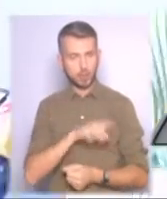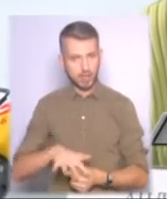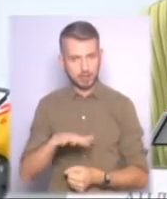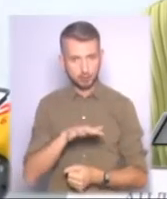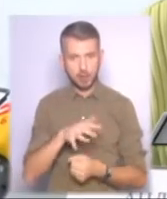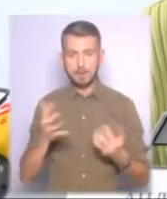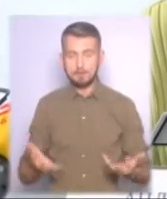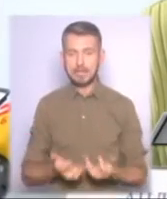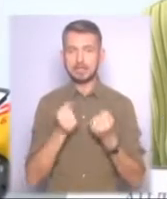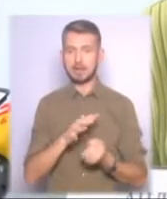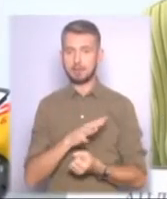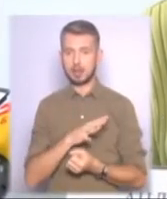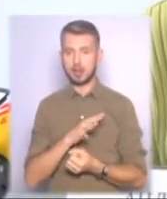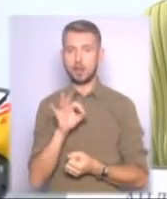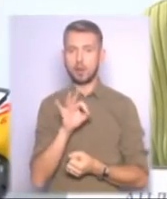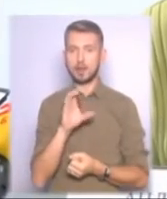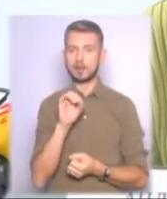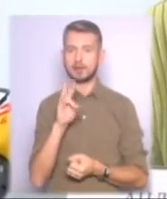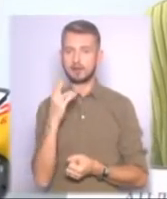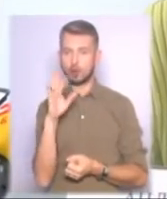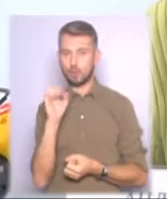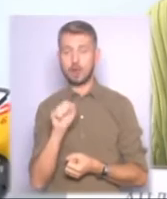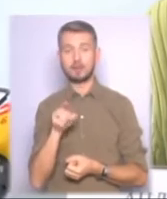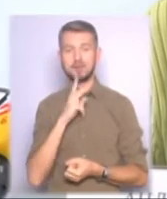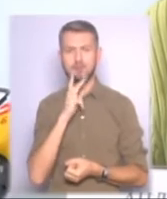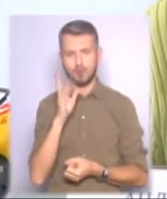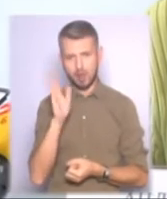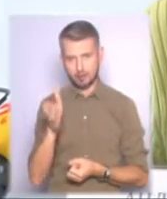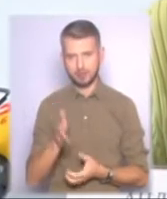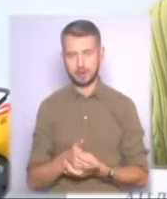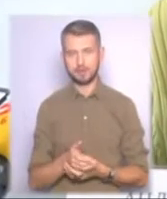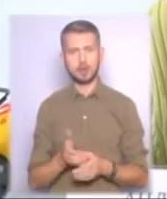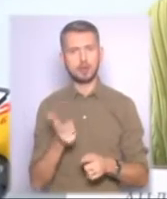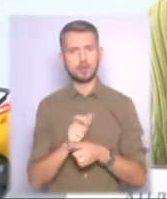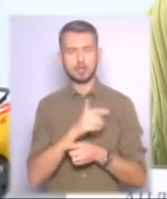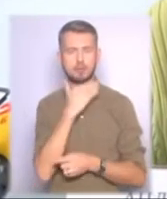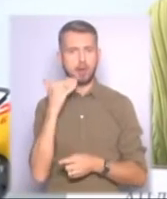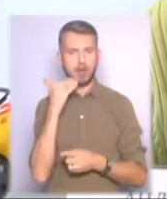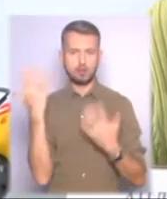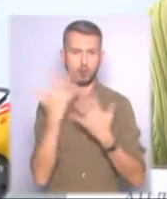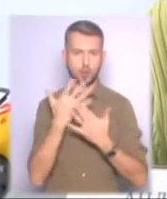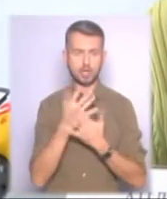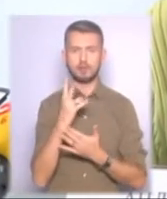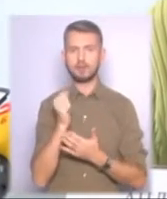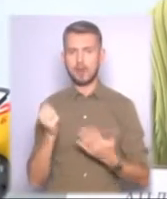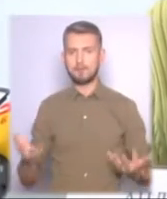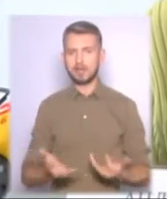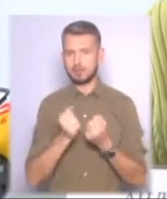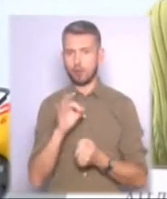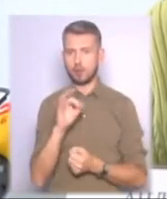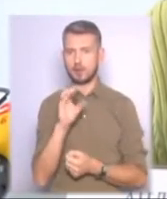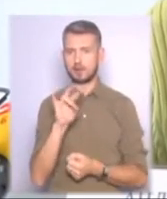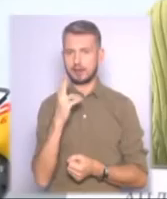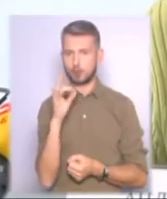Підтримали Олега Сенцова. Ви побачите велику кількість роликів на підтримку Олега